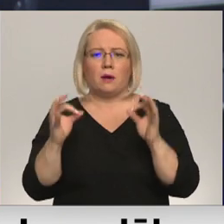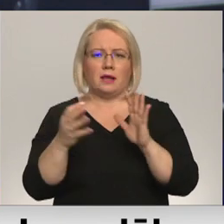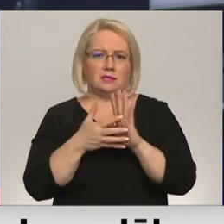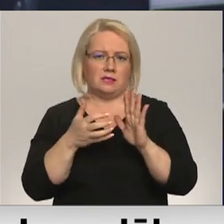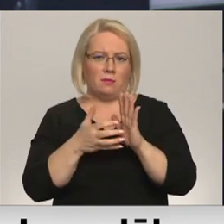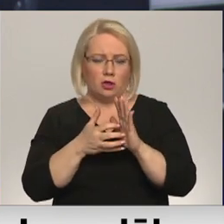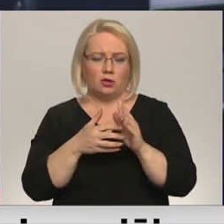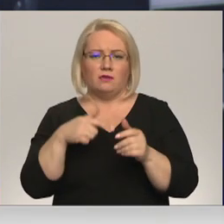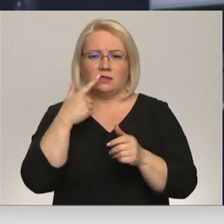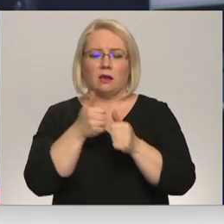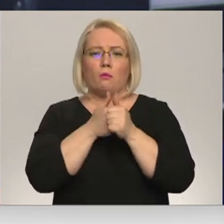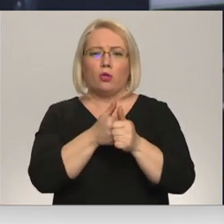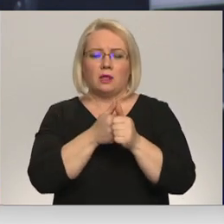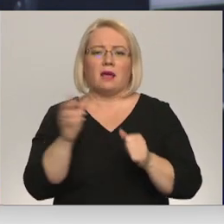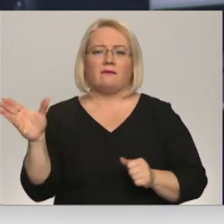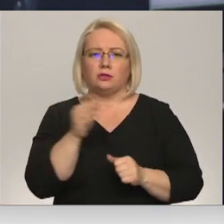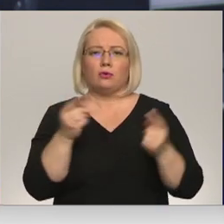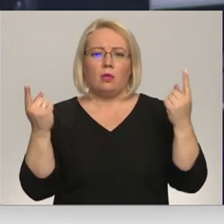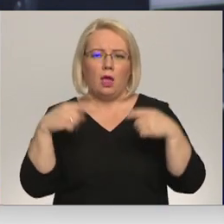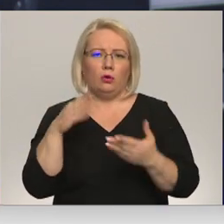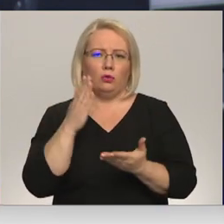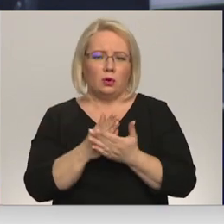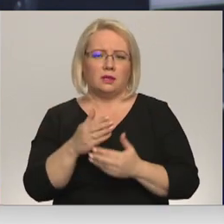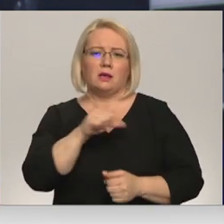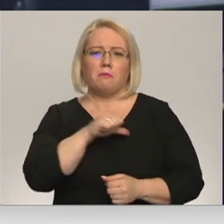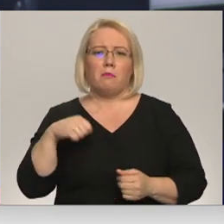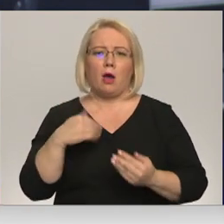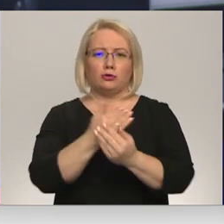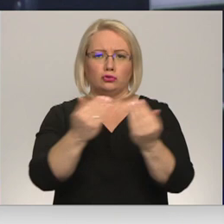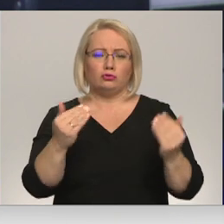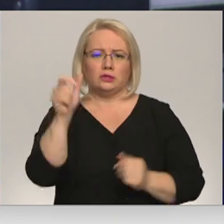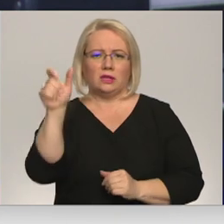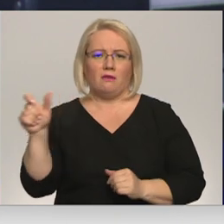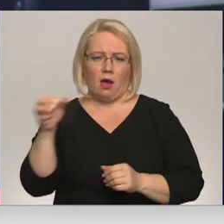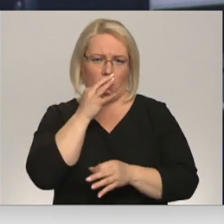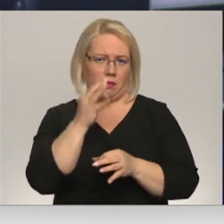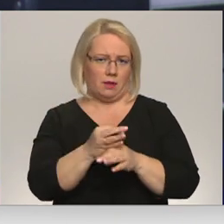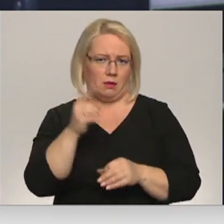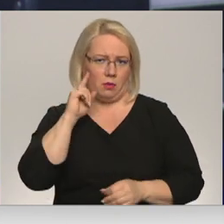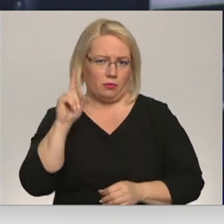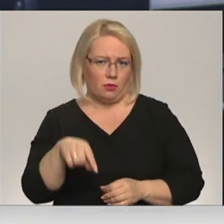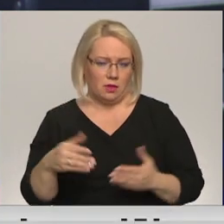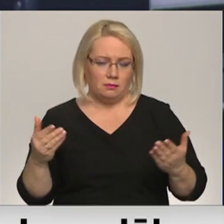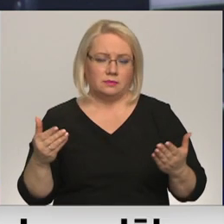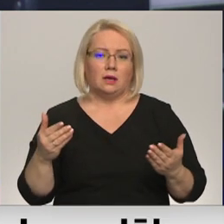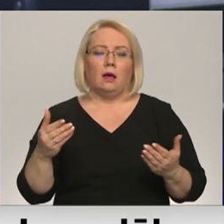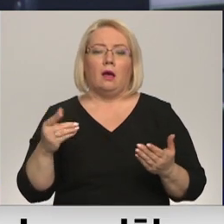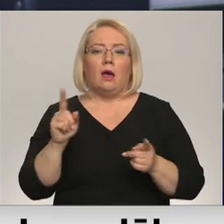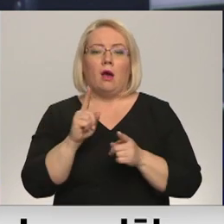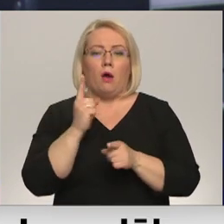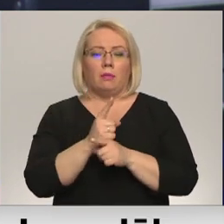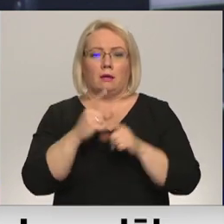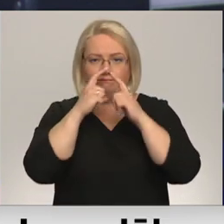Monitorēšana noteikti nepārtraukta, bet tas arī ir paši pasaži ar atbildībā, protams, lietot